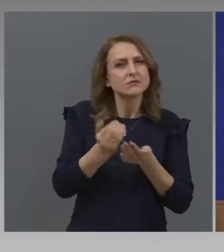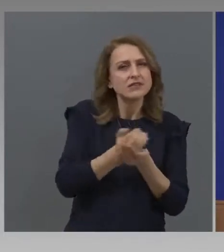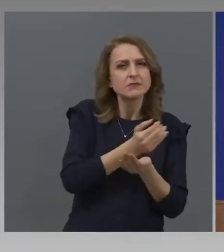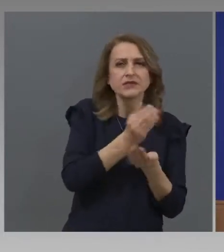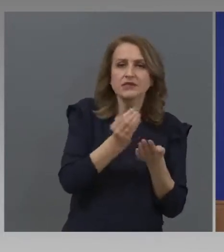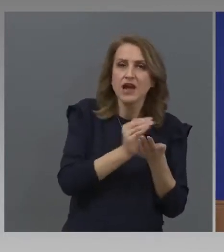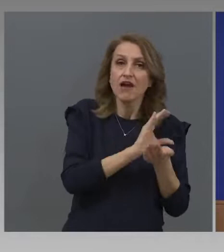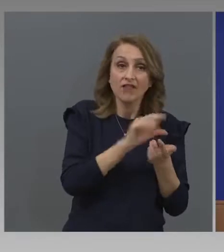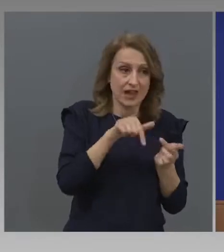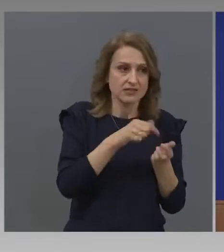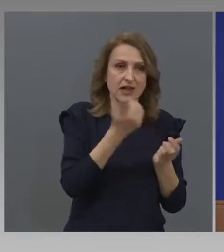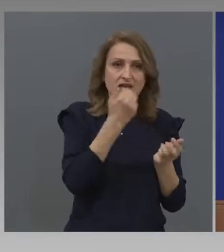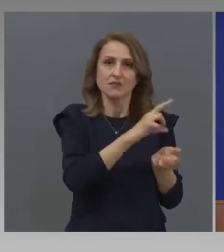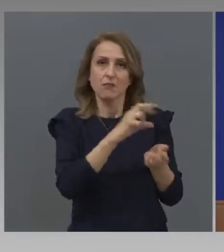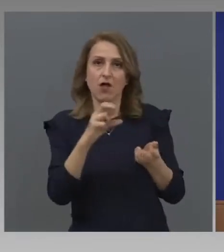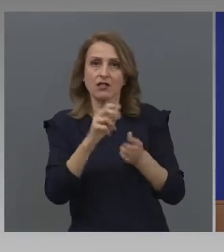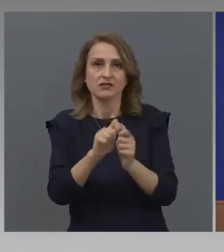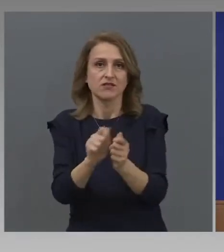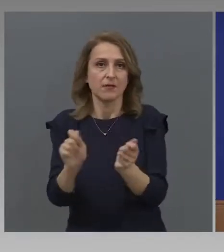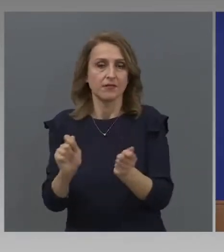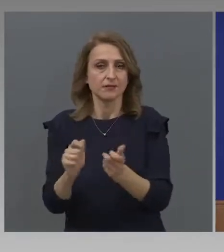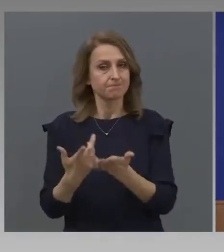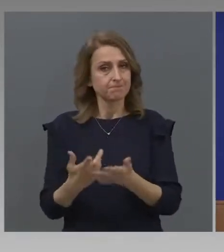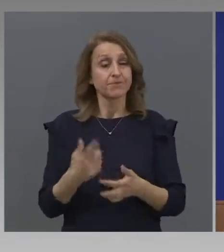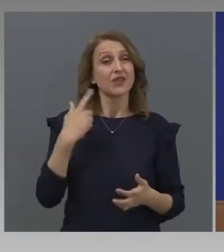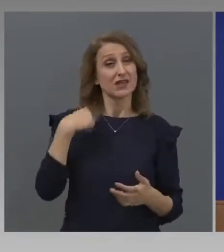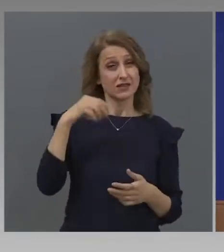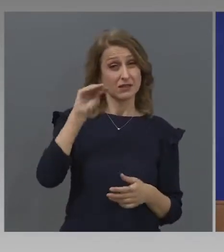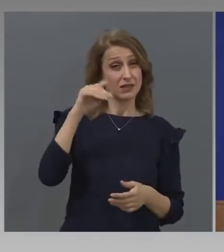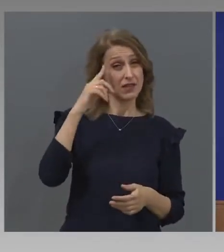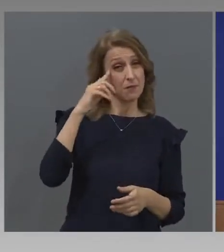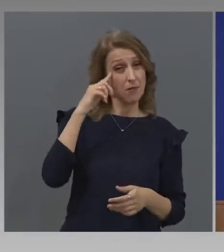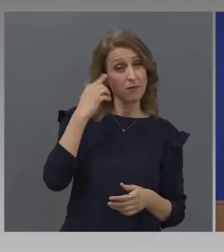И само да напомня, че през този период